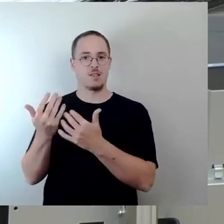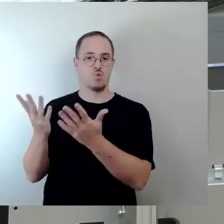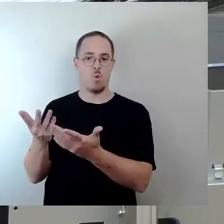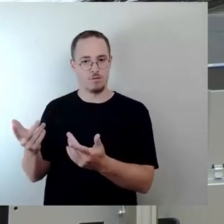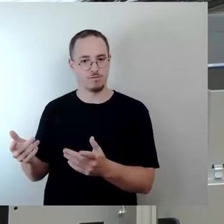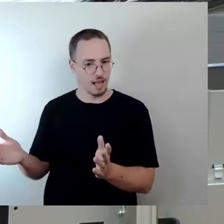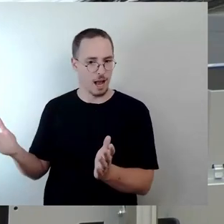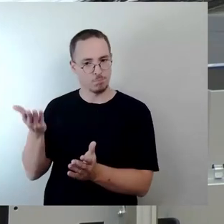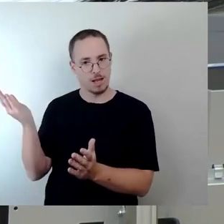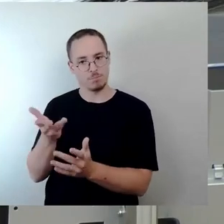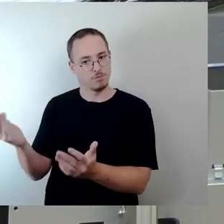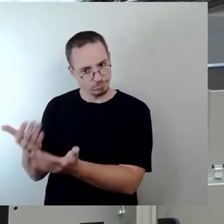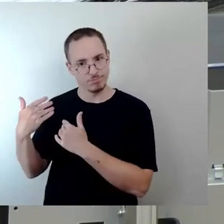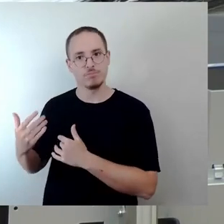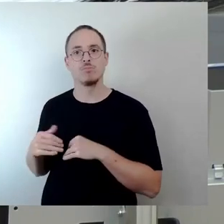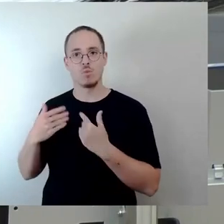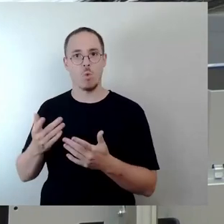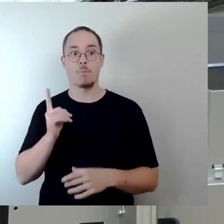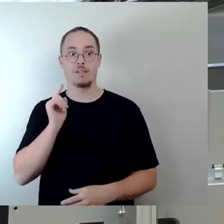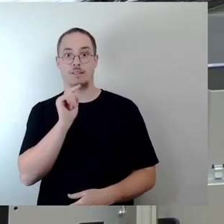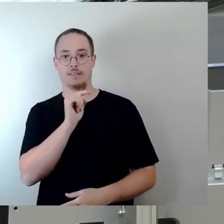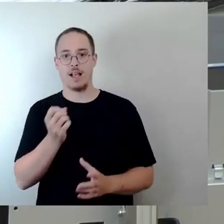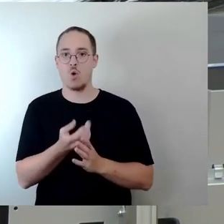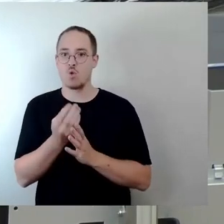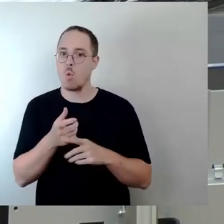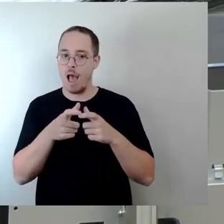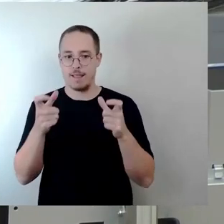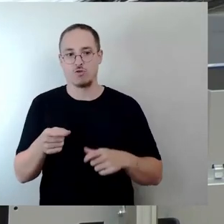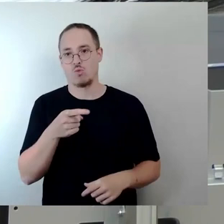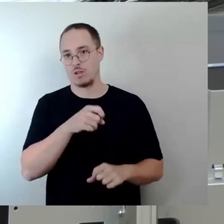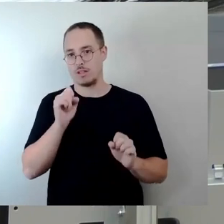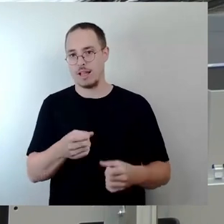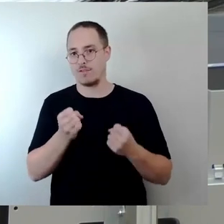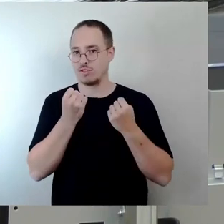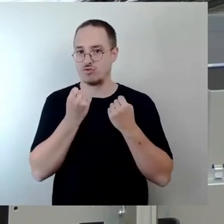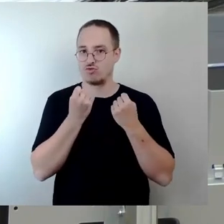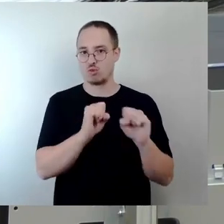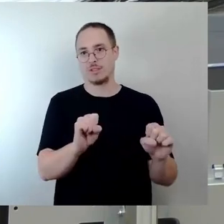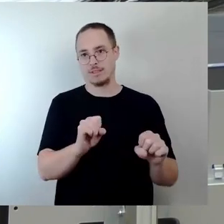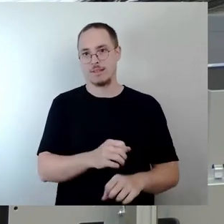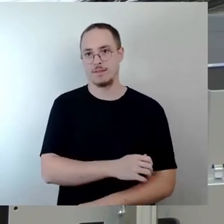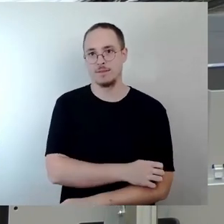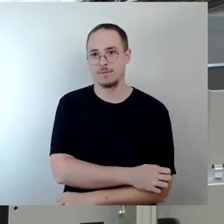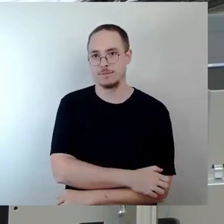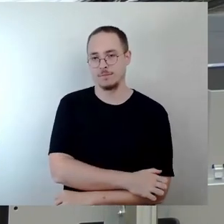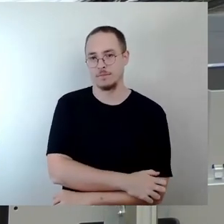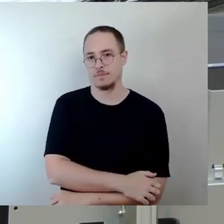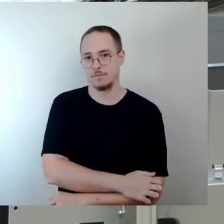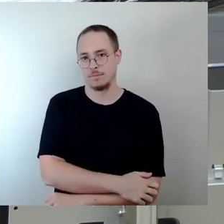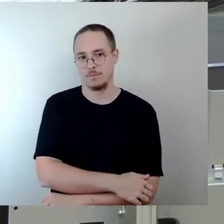Schließung für drei oder vier Jahre, die hätte niemand hier, glaube ich, riskieren wollen. Denn die Semper-Oper gehört zu Dresden und